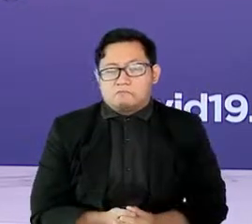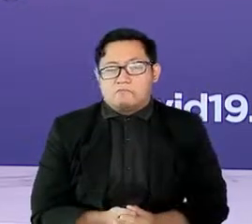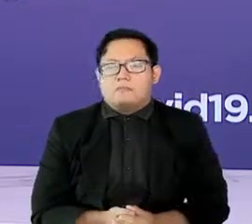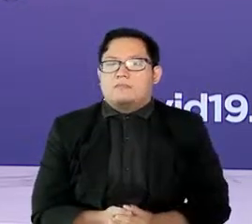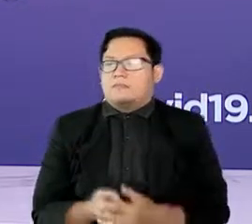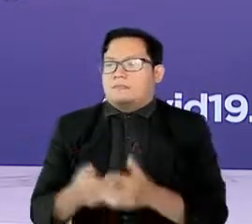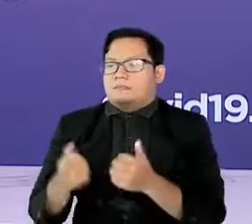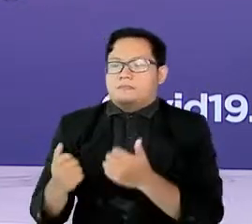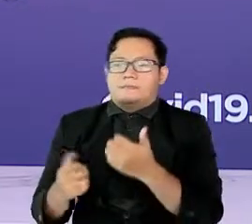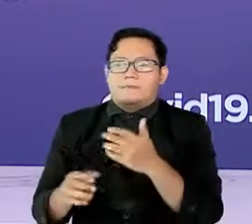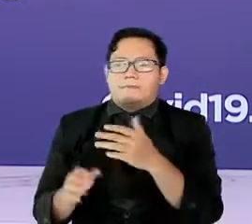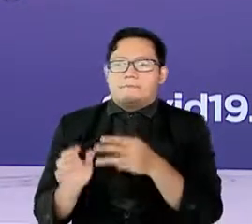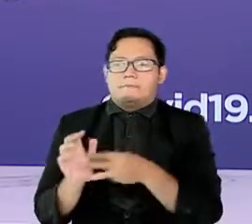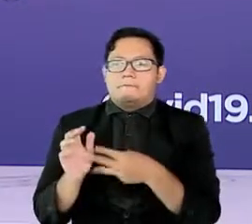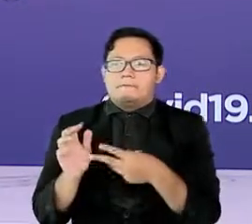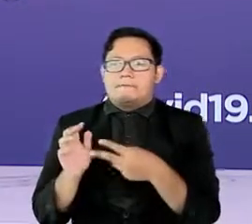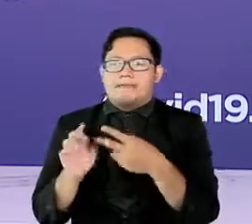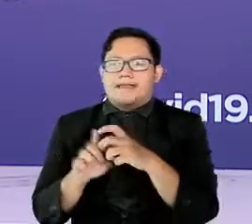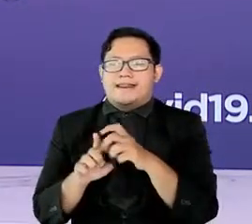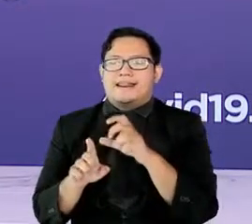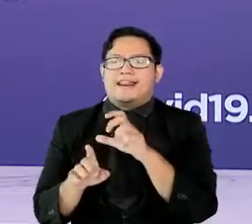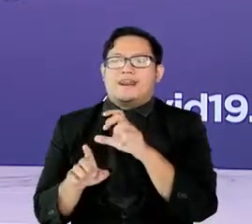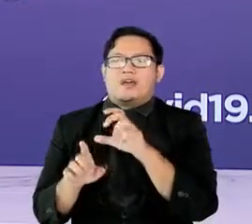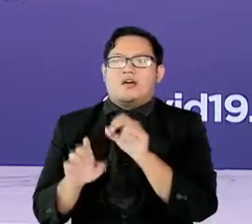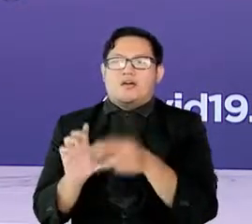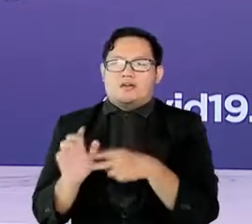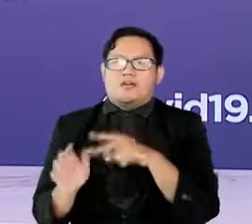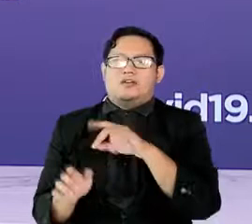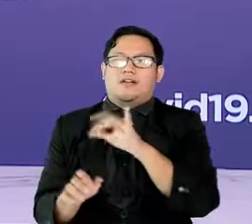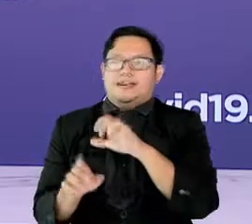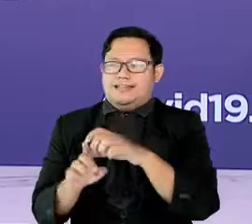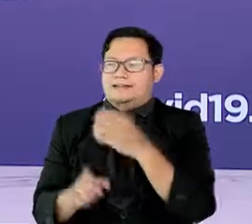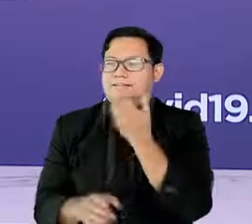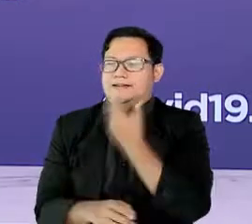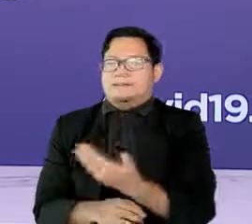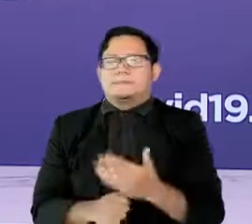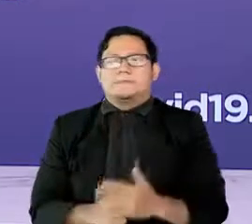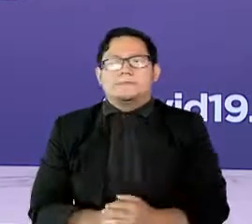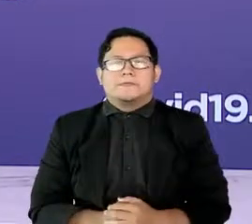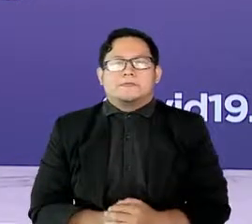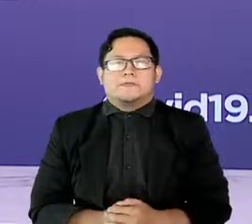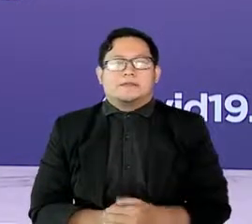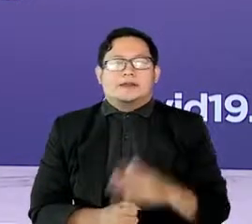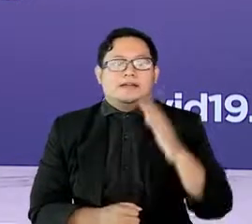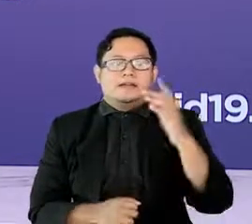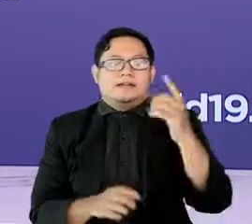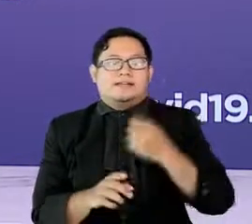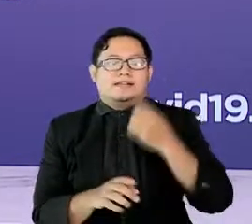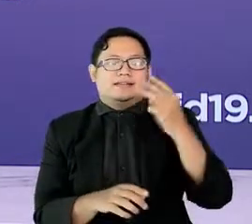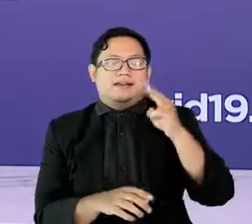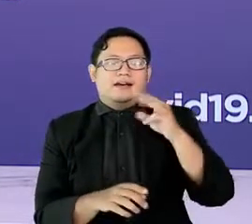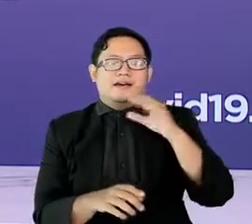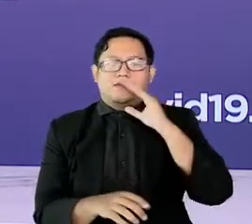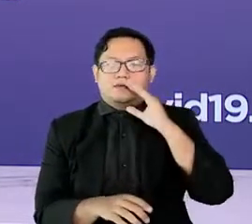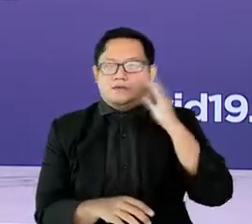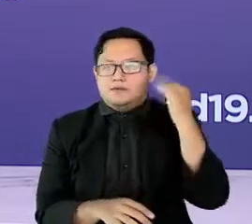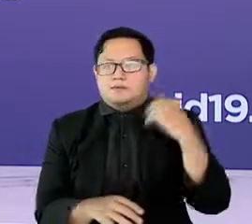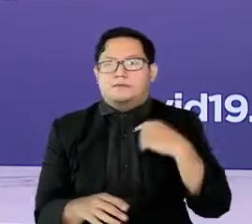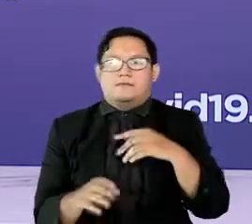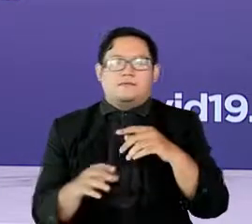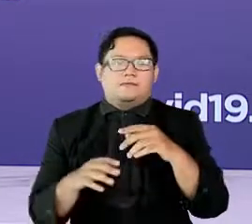Terima kasih pada medkom.id. Sejak 31 Agustus lalu varian B.1